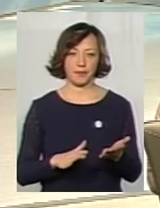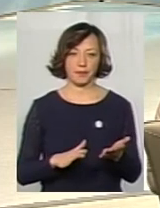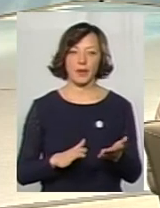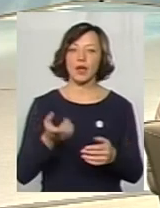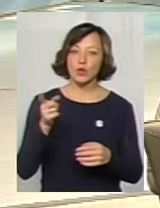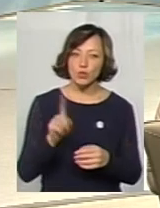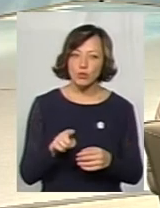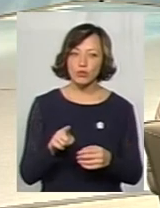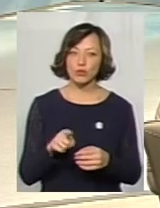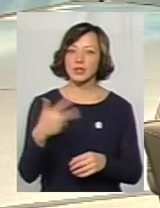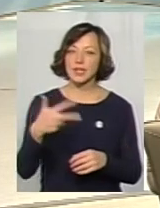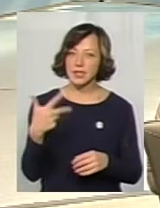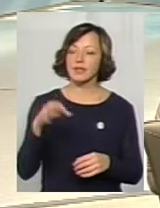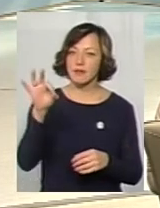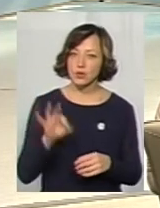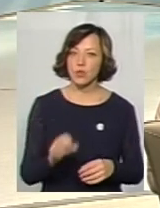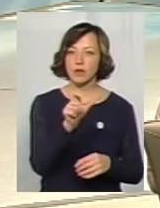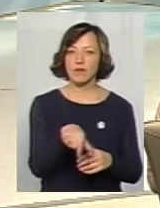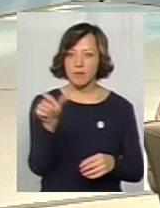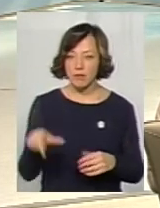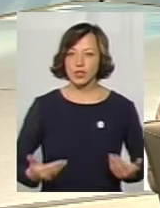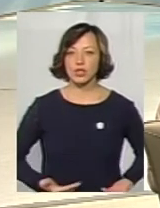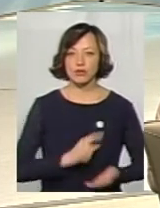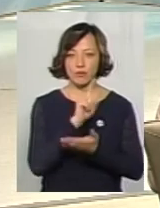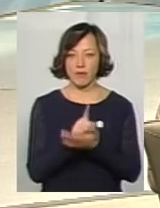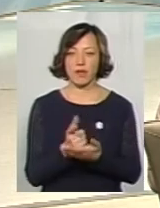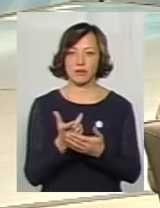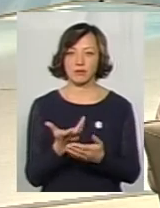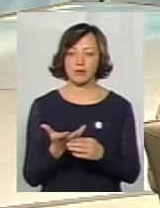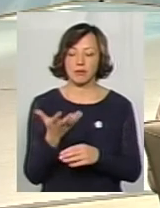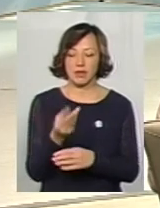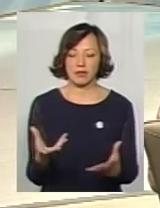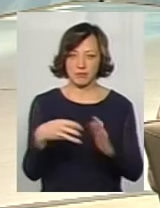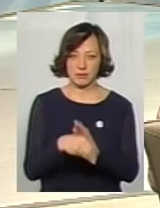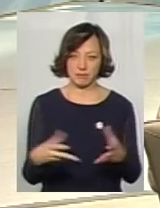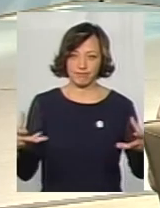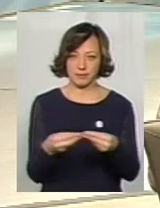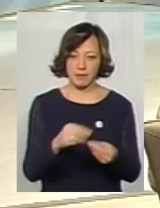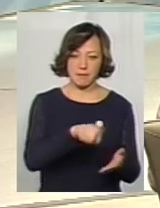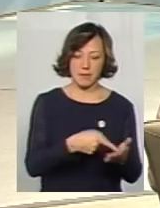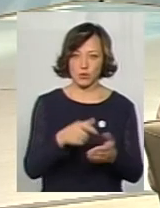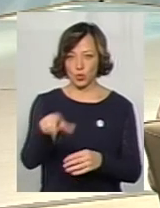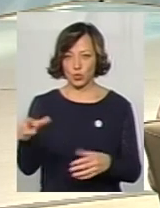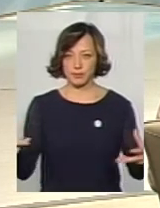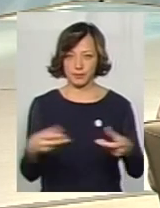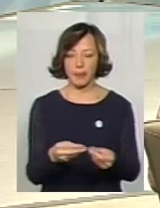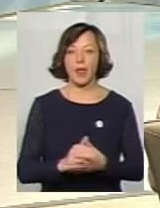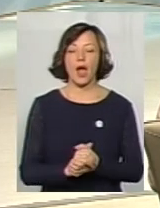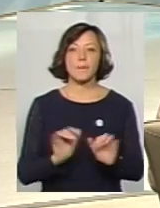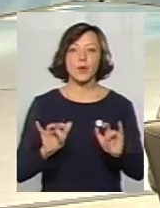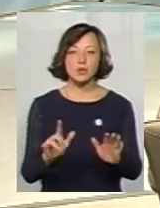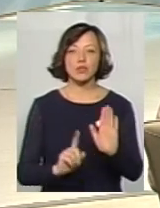Тому, як мінімум, 30% мешканці будуть зобов'язані взяти долюву участь. Процес там вже